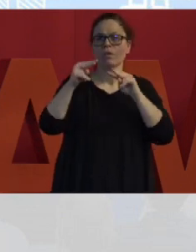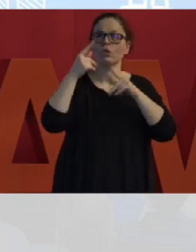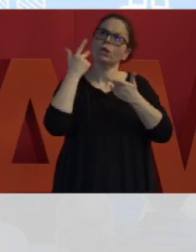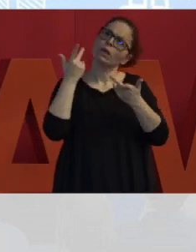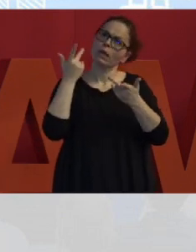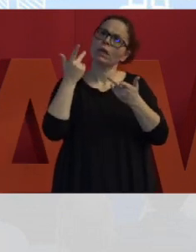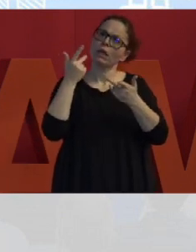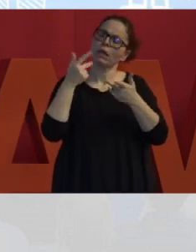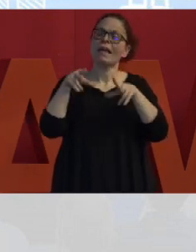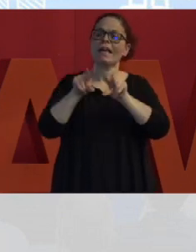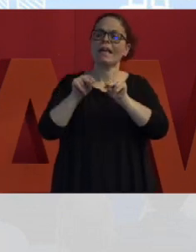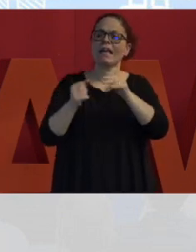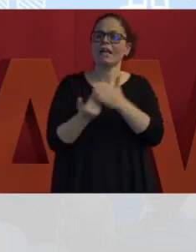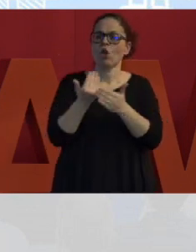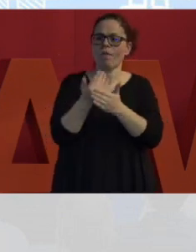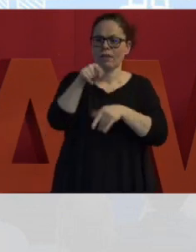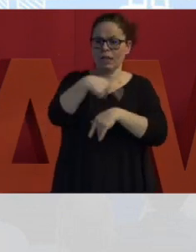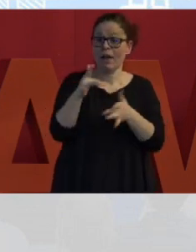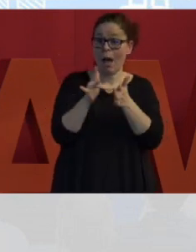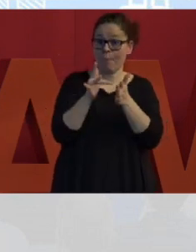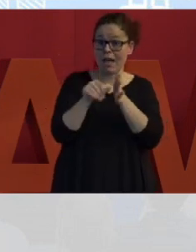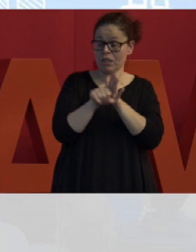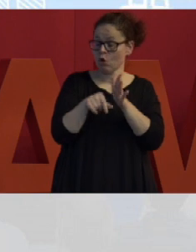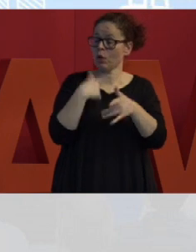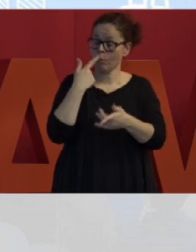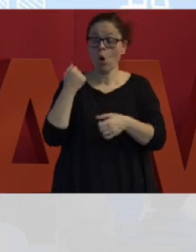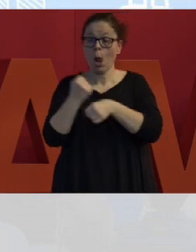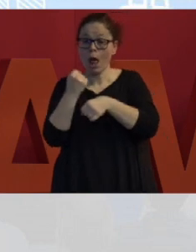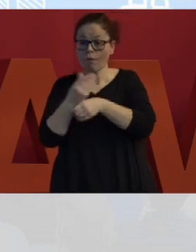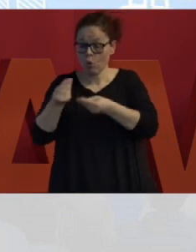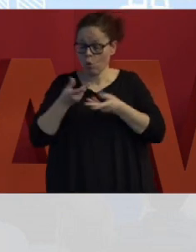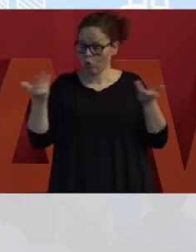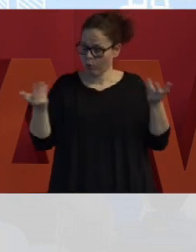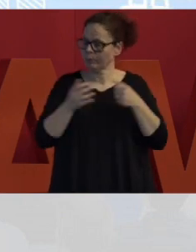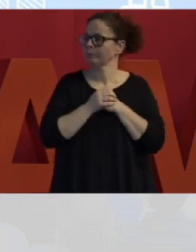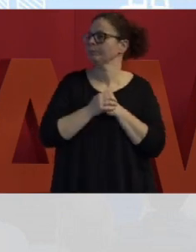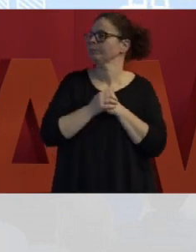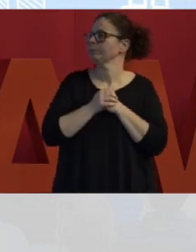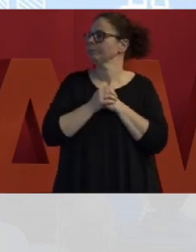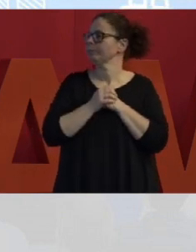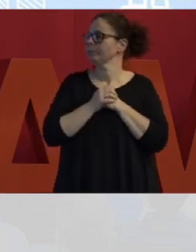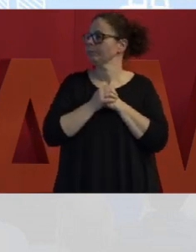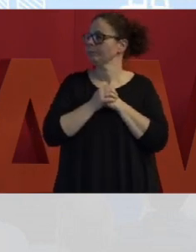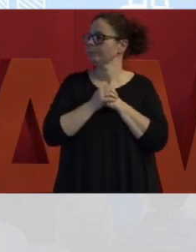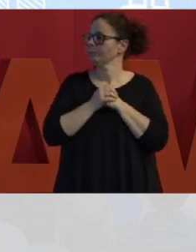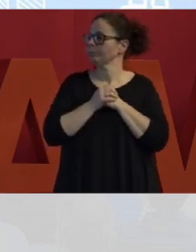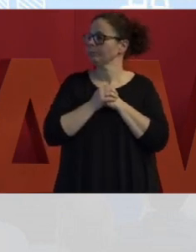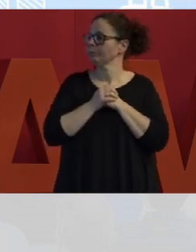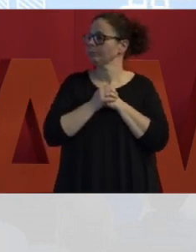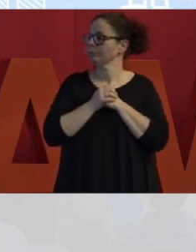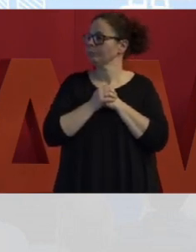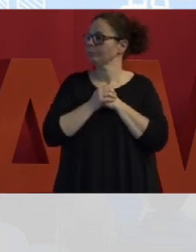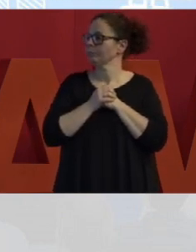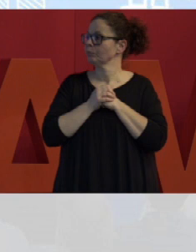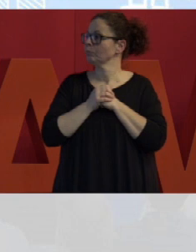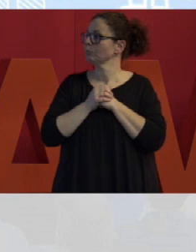come un'applicazione può essere a supporto del lavoro quotidiano o del liquidatore. Se avessimo approcciato lo sviluppo con